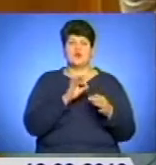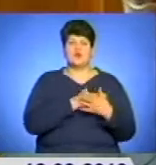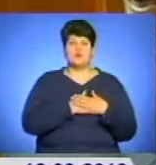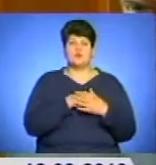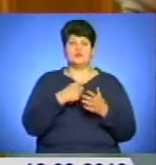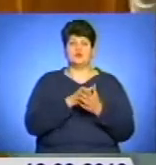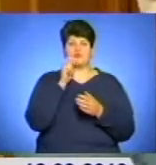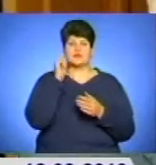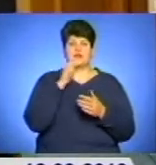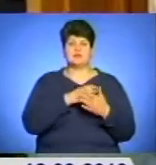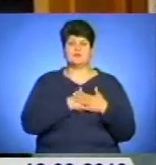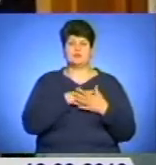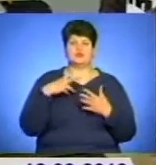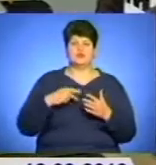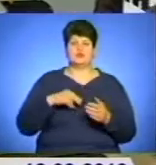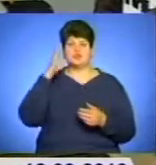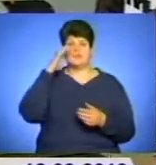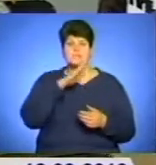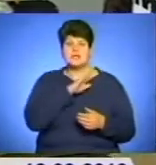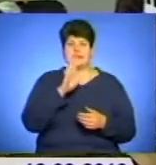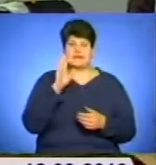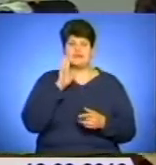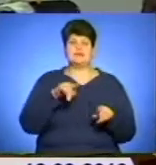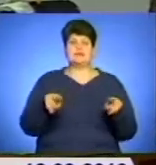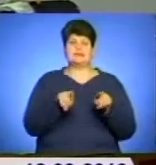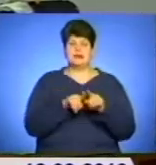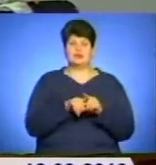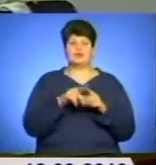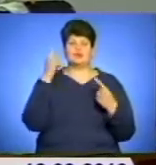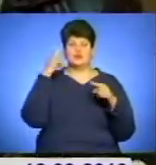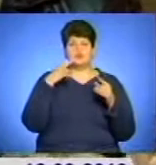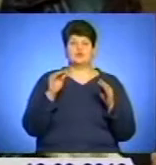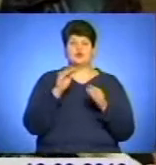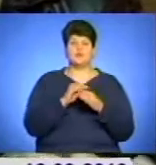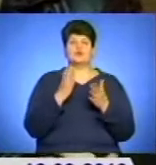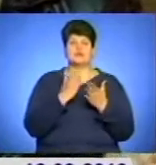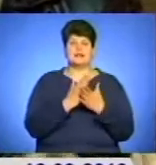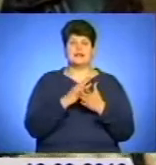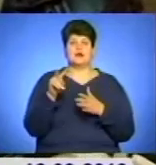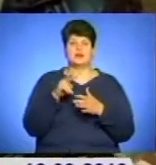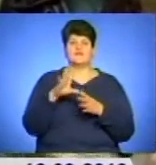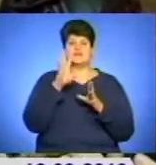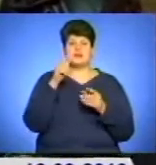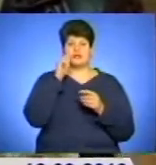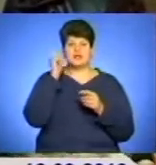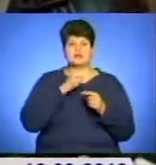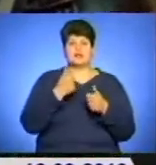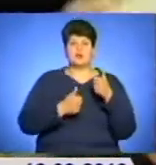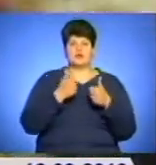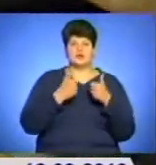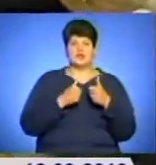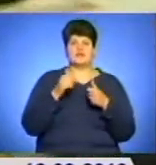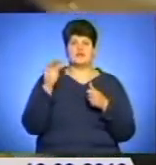її любов до донечки, до батьків. Також у творчому доробку Лесі Горницької пісні на слова лауреата всеукраїнських конкурсів та